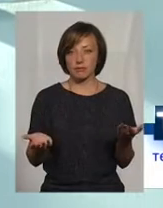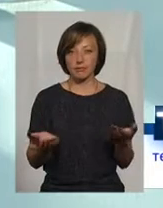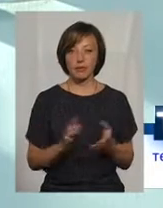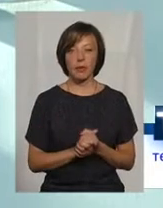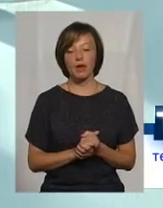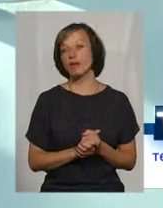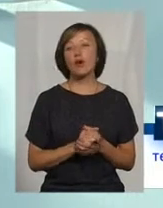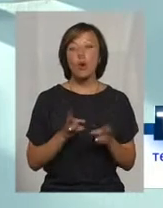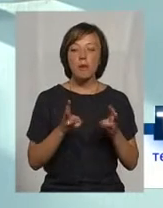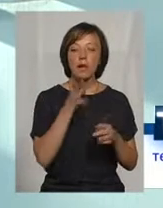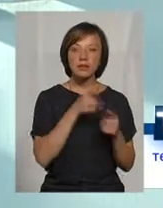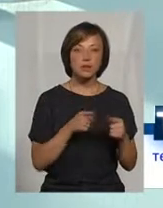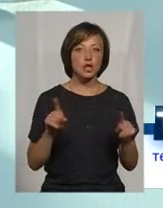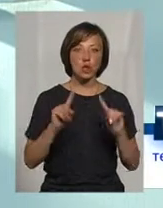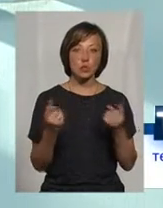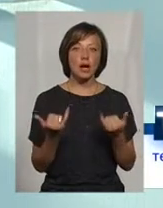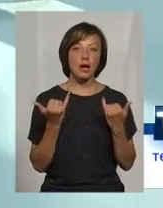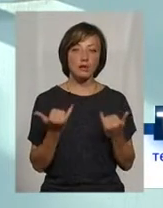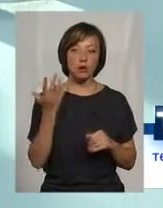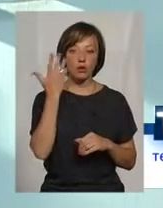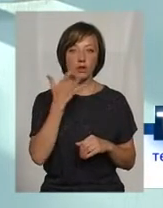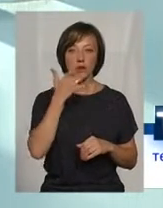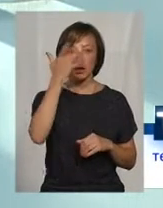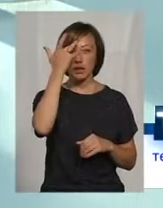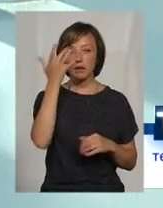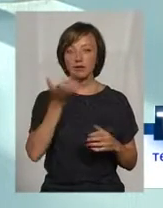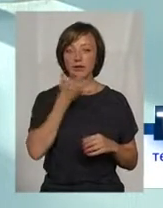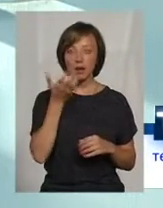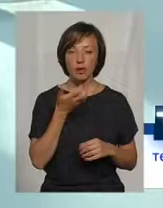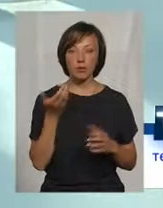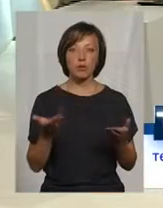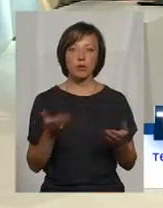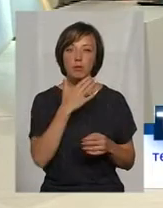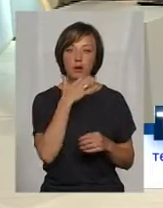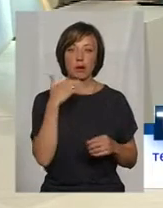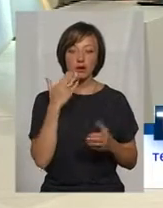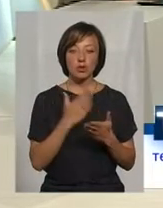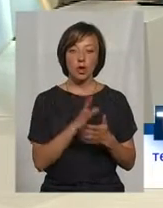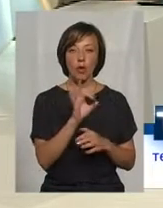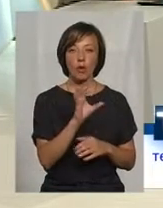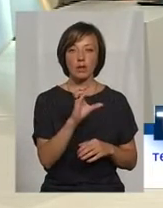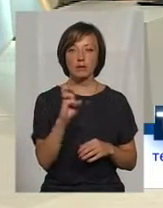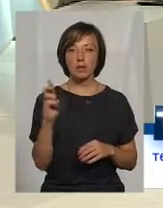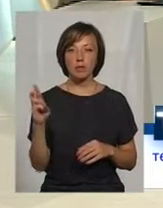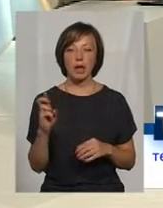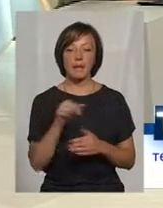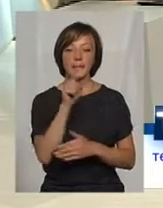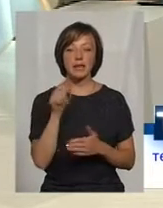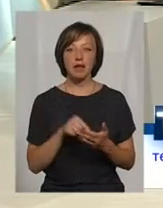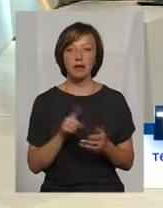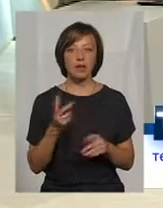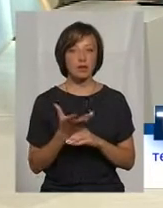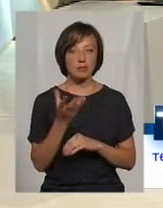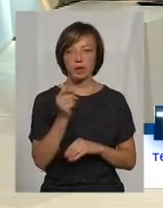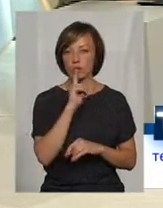Пальний сезон це не дуже практикувалося, а коли більше стало тепло, то багато йому з ОСББ надходили питання, що не